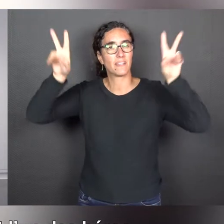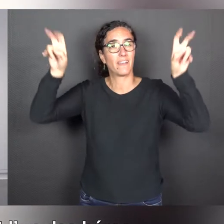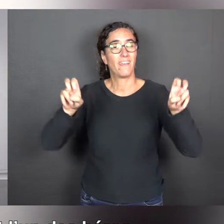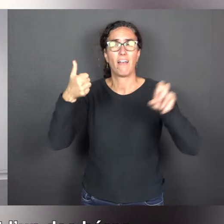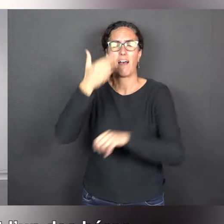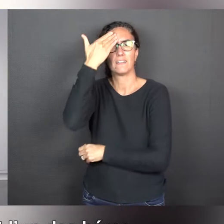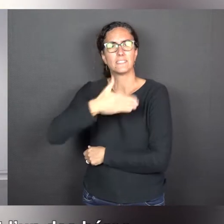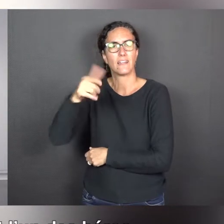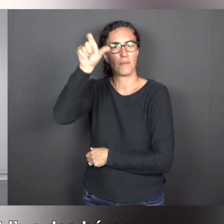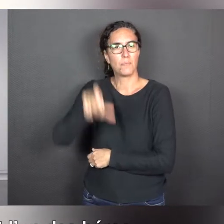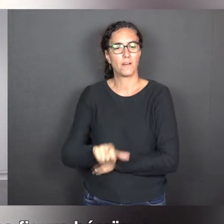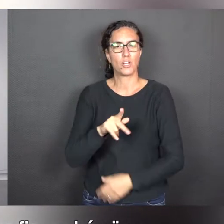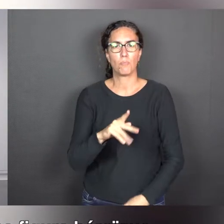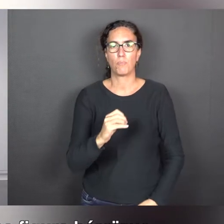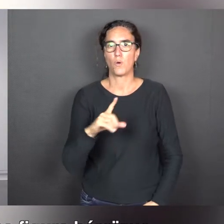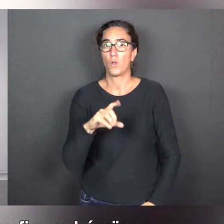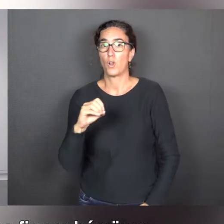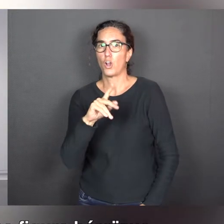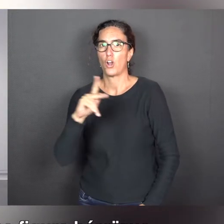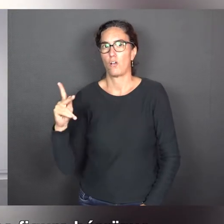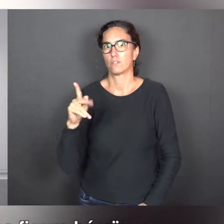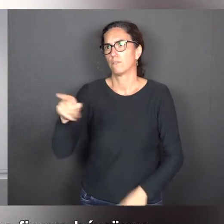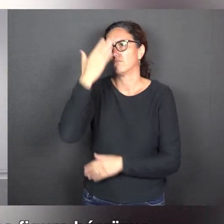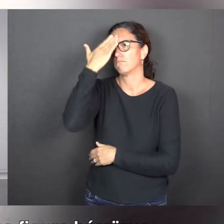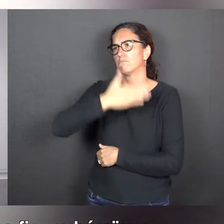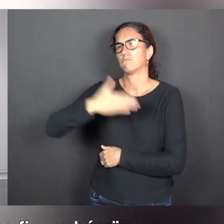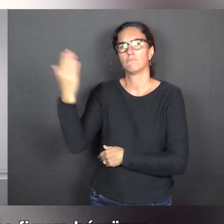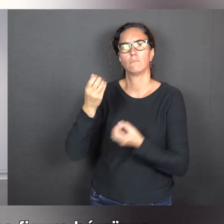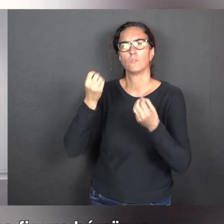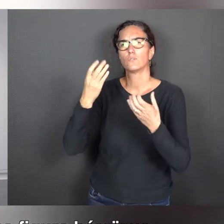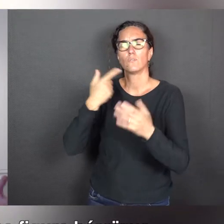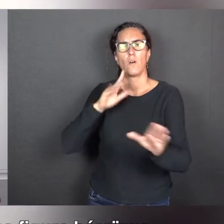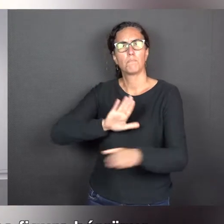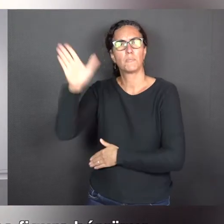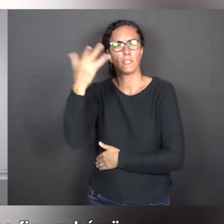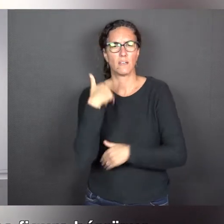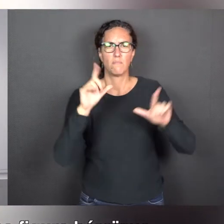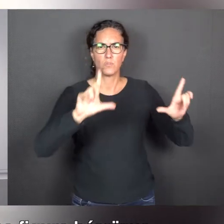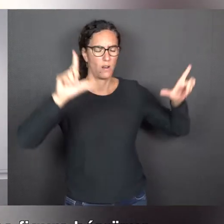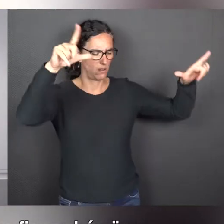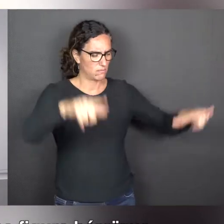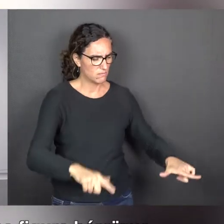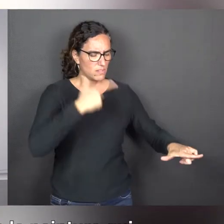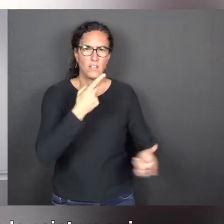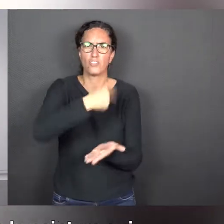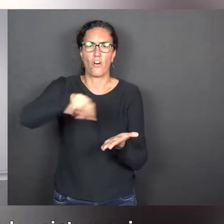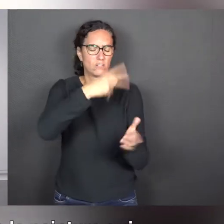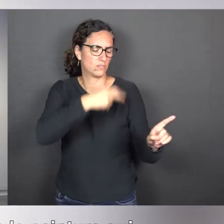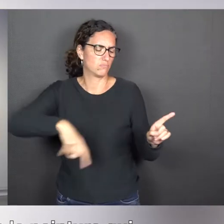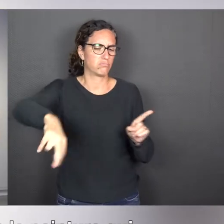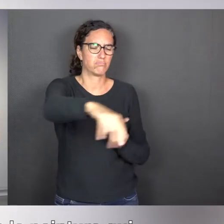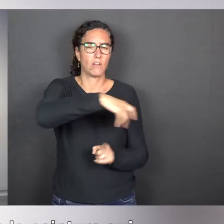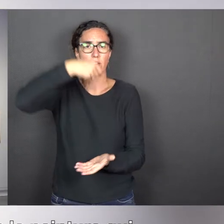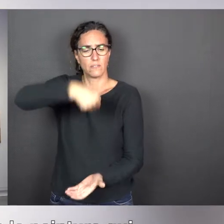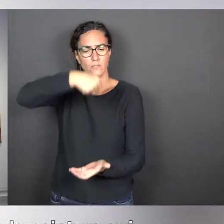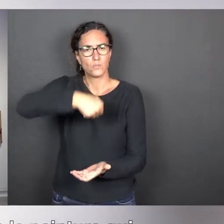'expressionnisme abstrait, Jackson Pollock, est souvent montré comme une figure héroïque, dansant autour de ses toiles posées au sol et faisant couler,